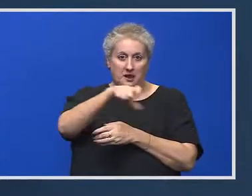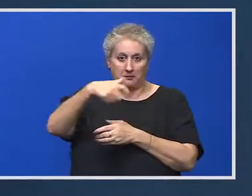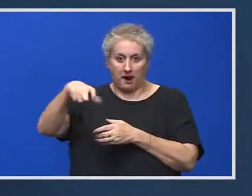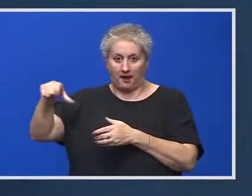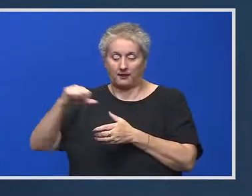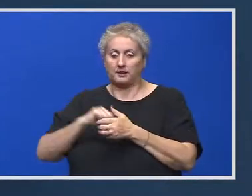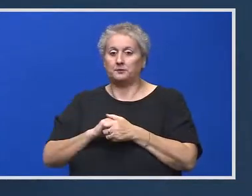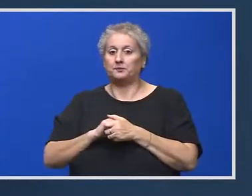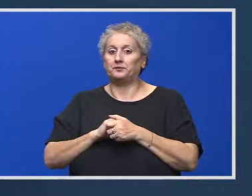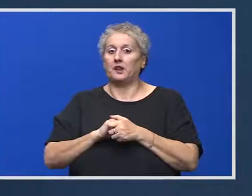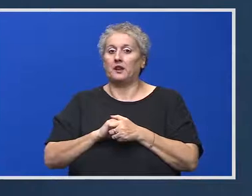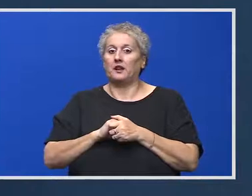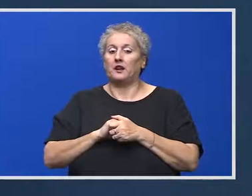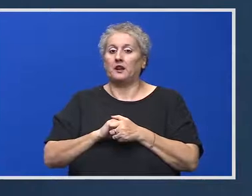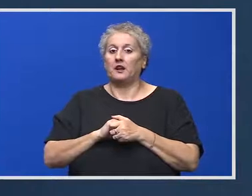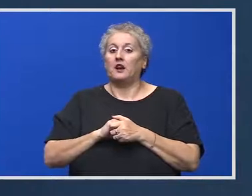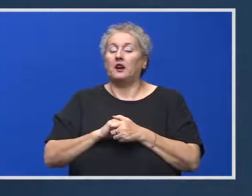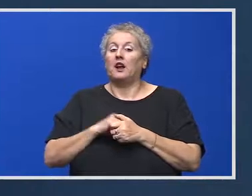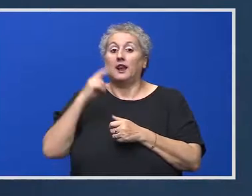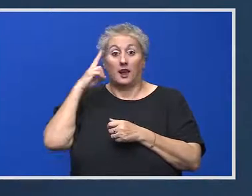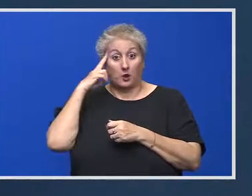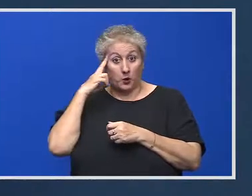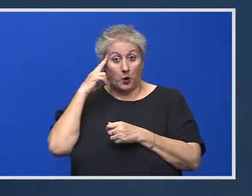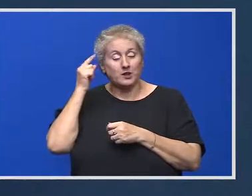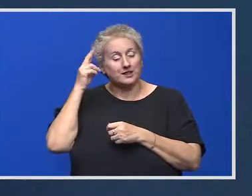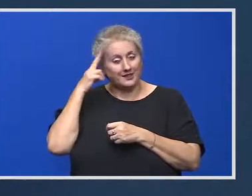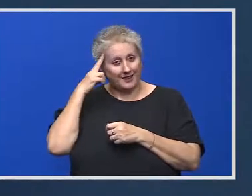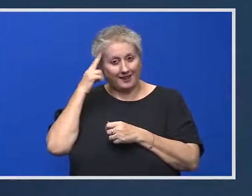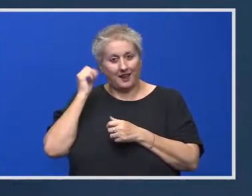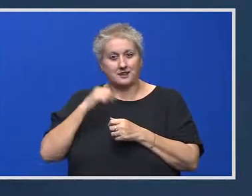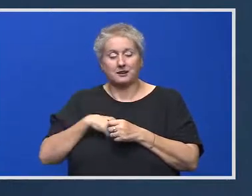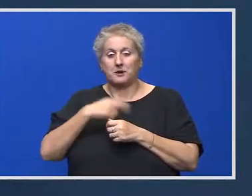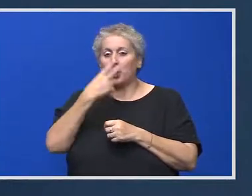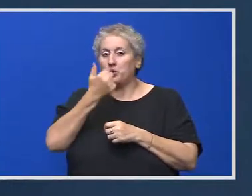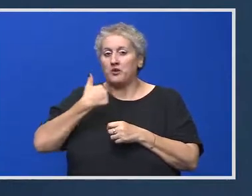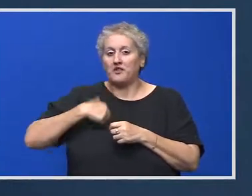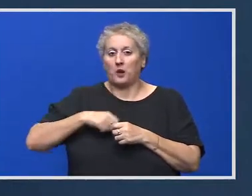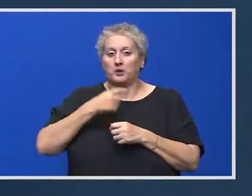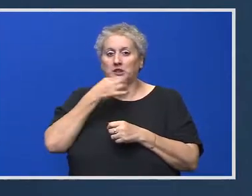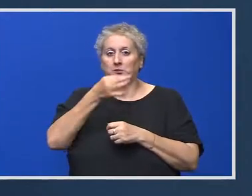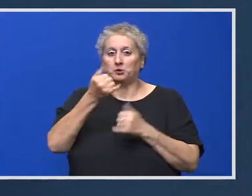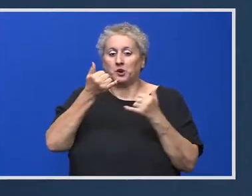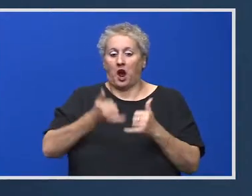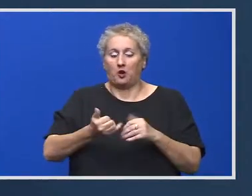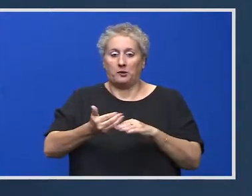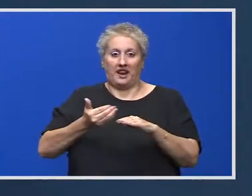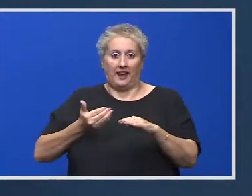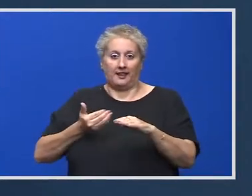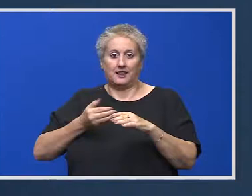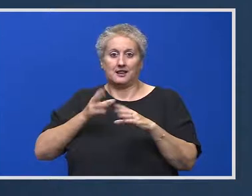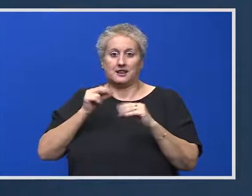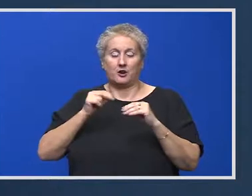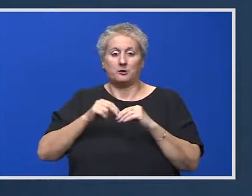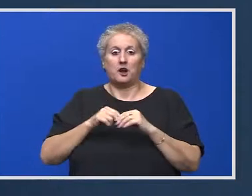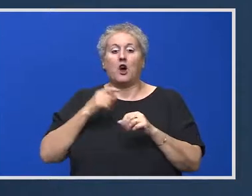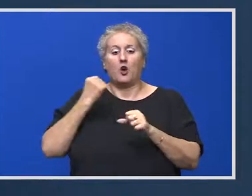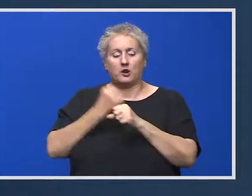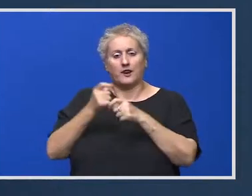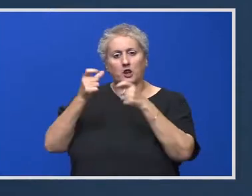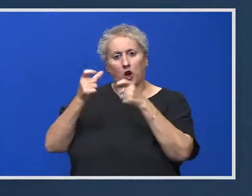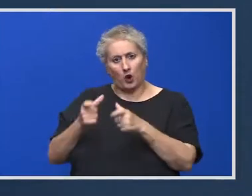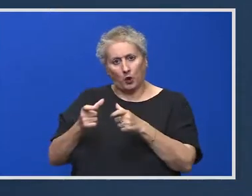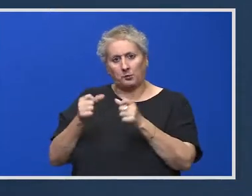Am înțeles, le cunosc, credeți-mă, și nu vreau să mă antepronunț. Va fi un grup de lucruri